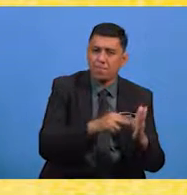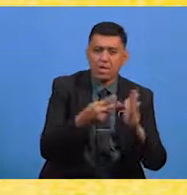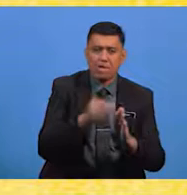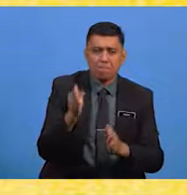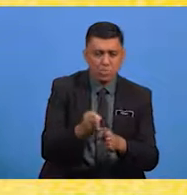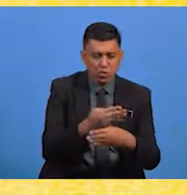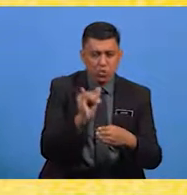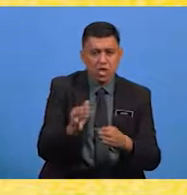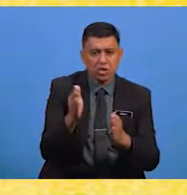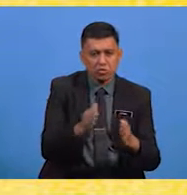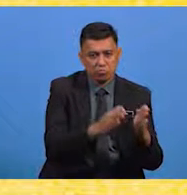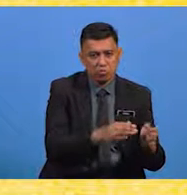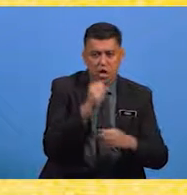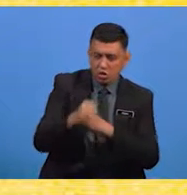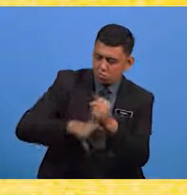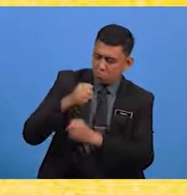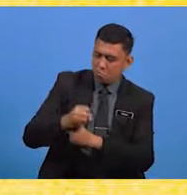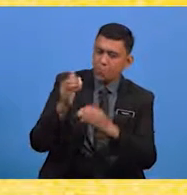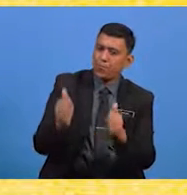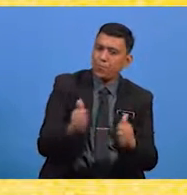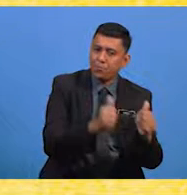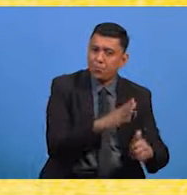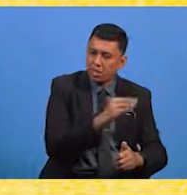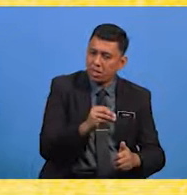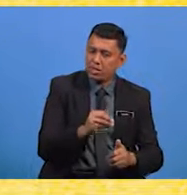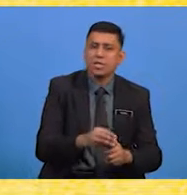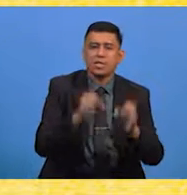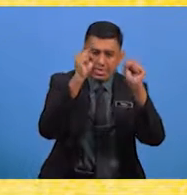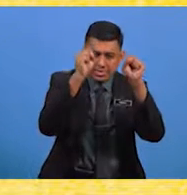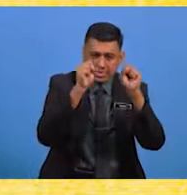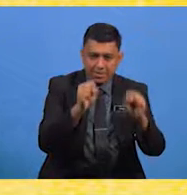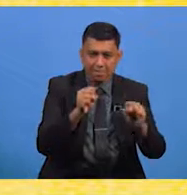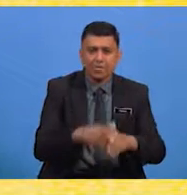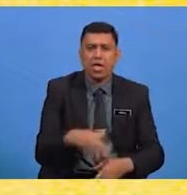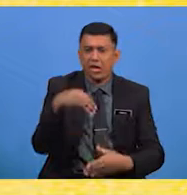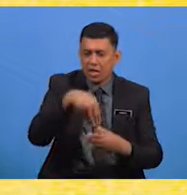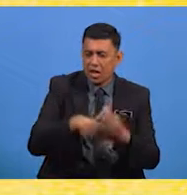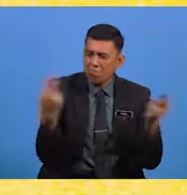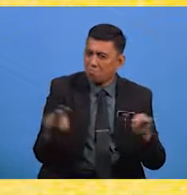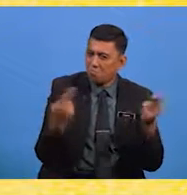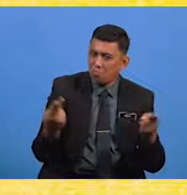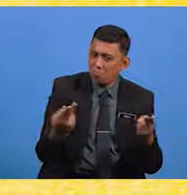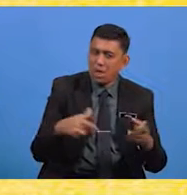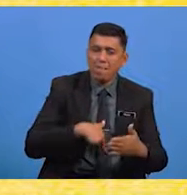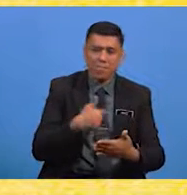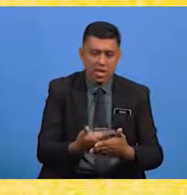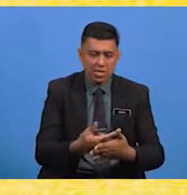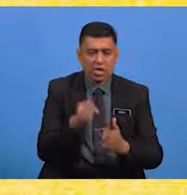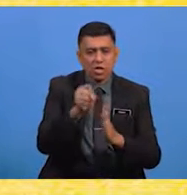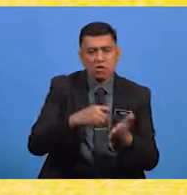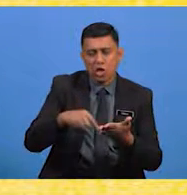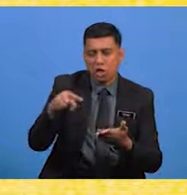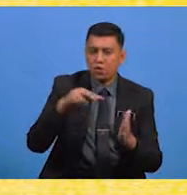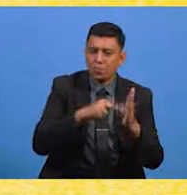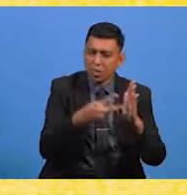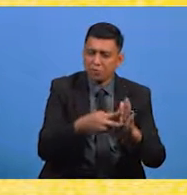tersusun, sopan, teratur dan bersistematik Dalam usaha melahirkan sesuatu maksud,